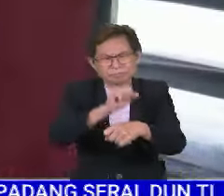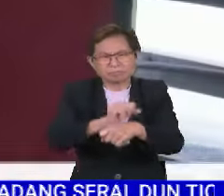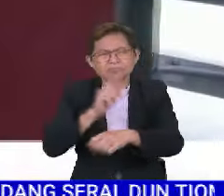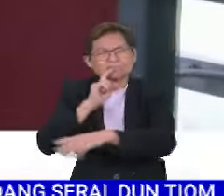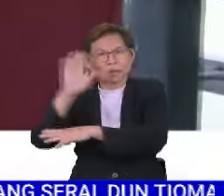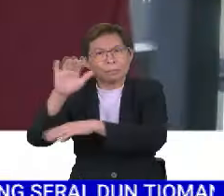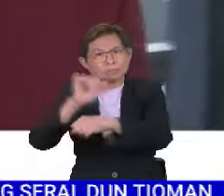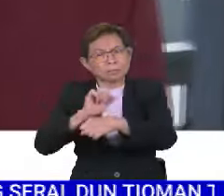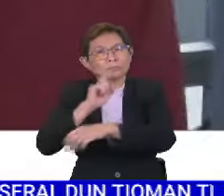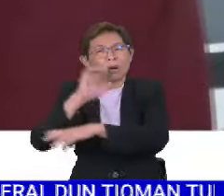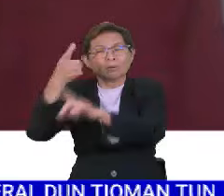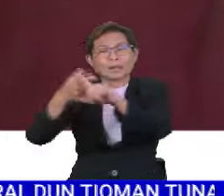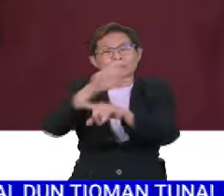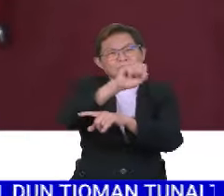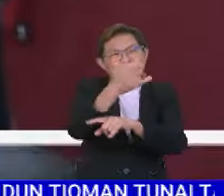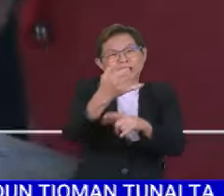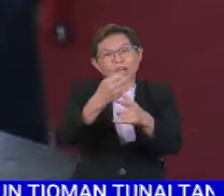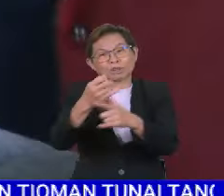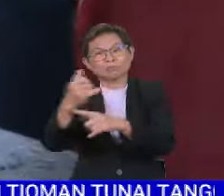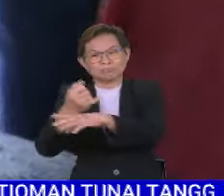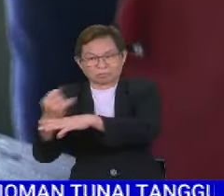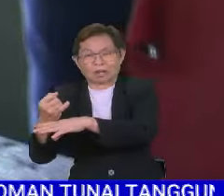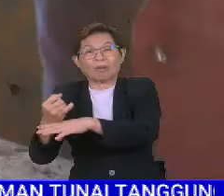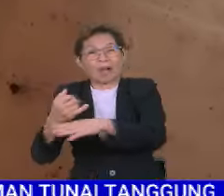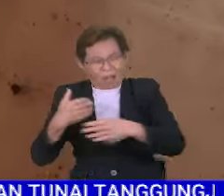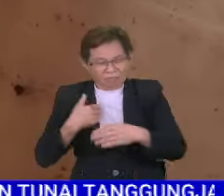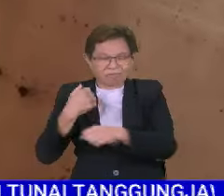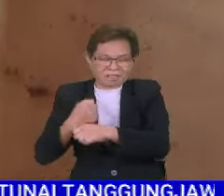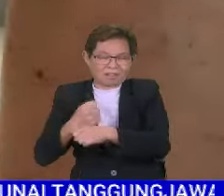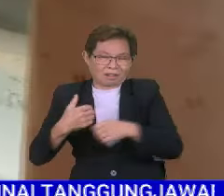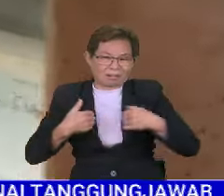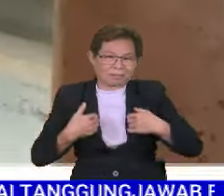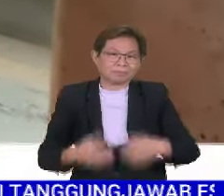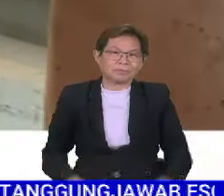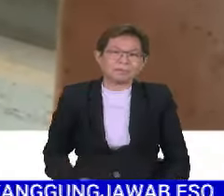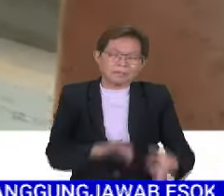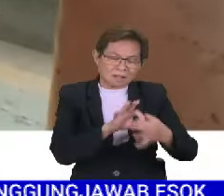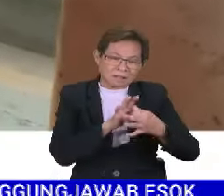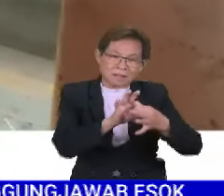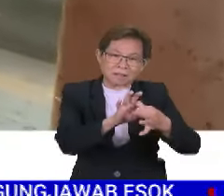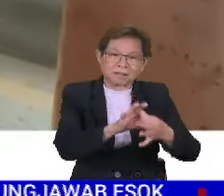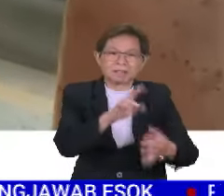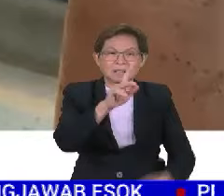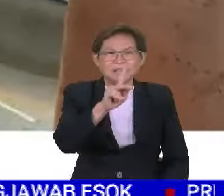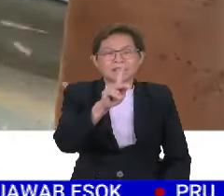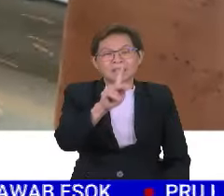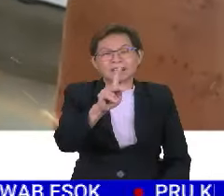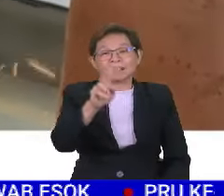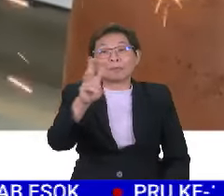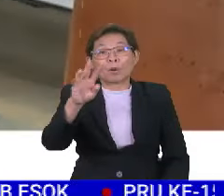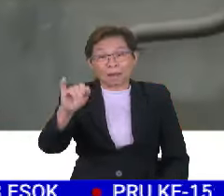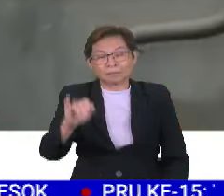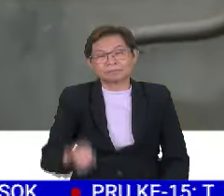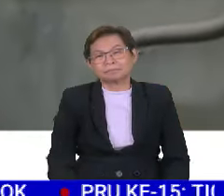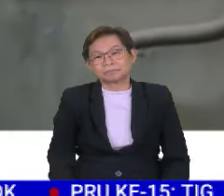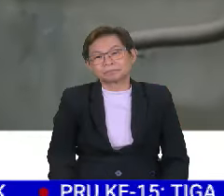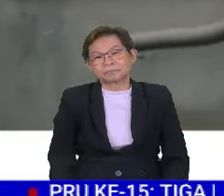terjamin daripada syarikat-syarikat atau industri yang mana dengan kerjasama TWA sendirilah. Program ini